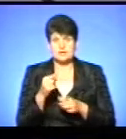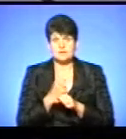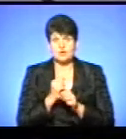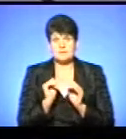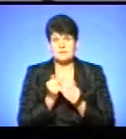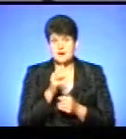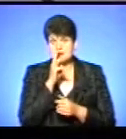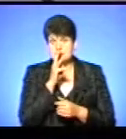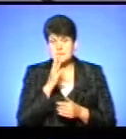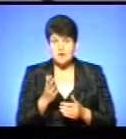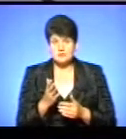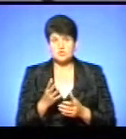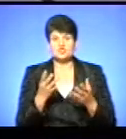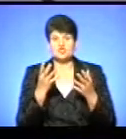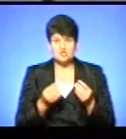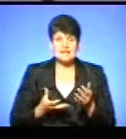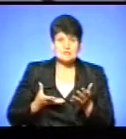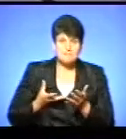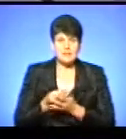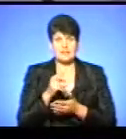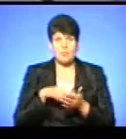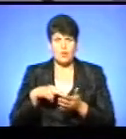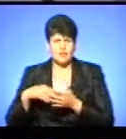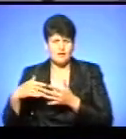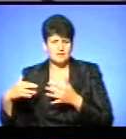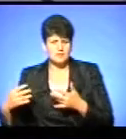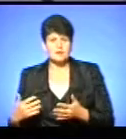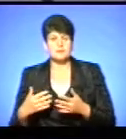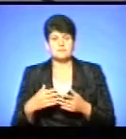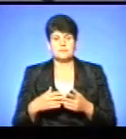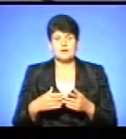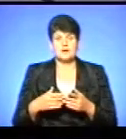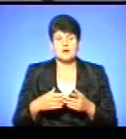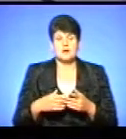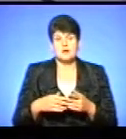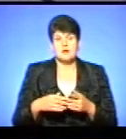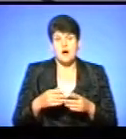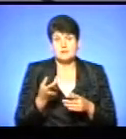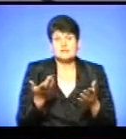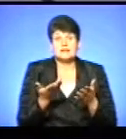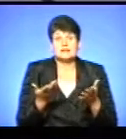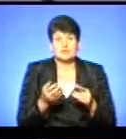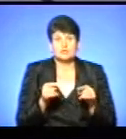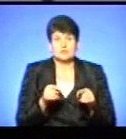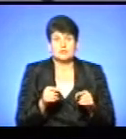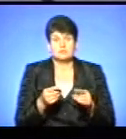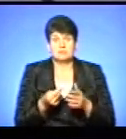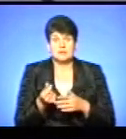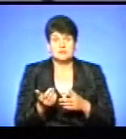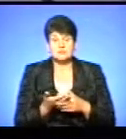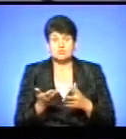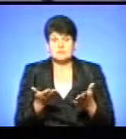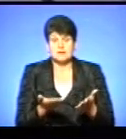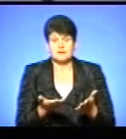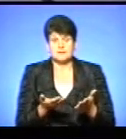заробітну плату, і ще з неї сплачує податки, потім, які перераховуються до державного бюджету, з яких вже платиться та сама субсидії,